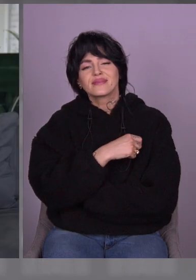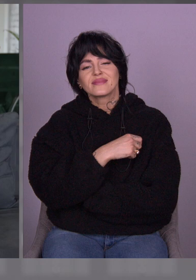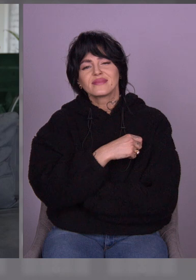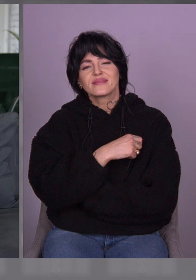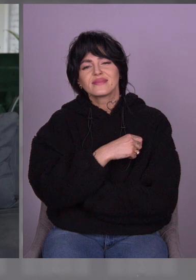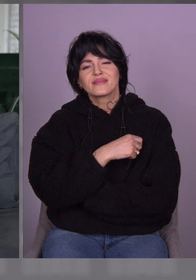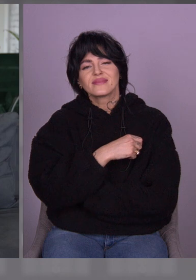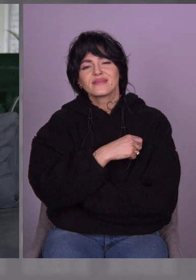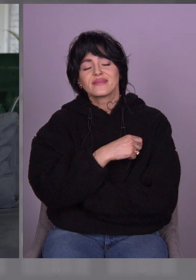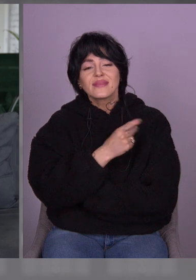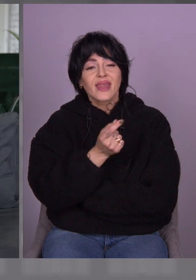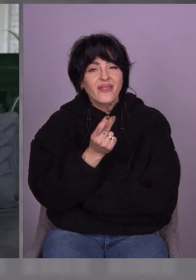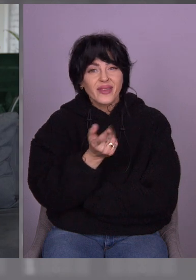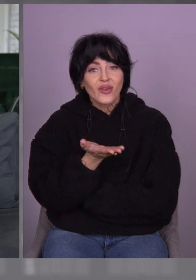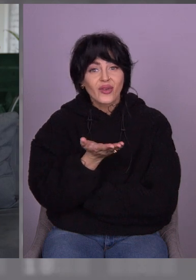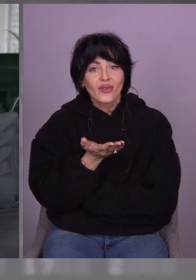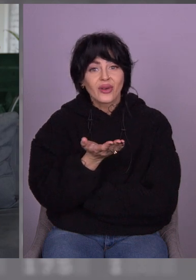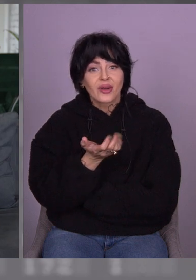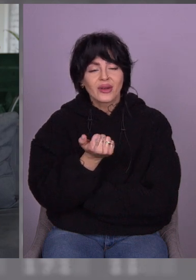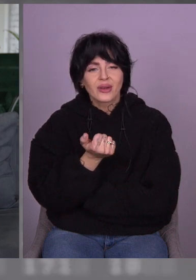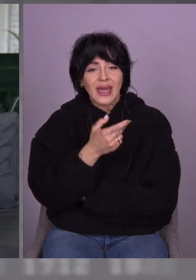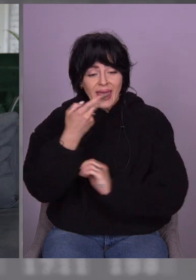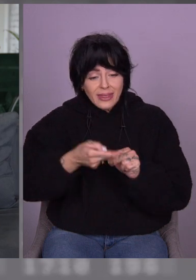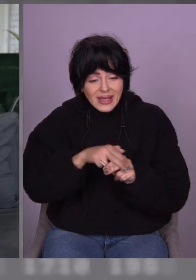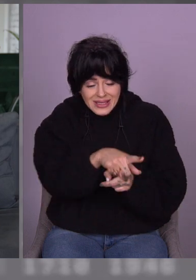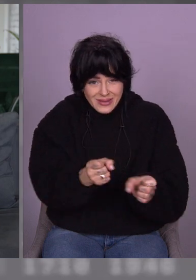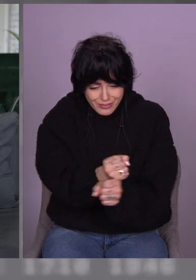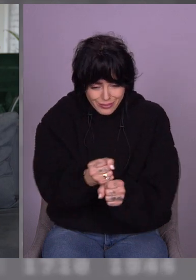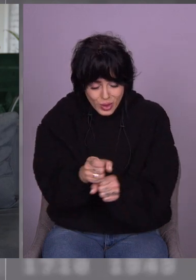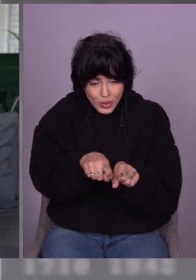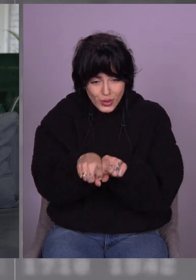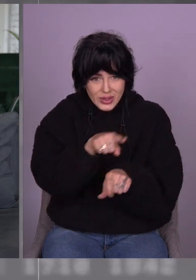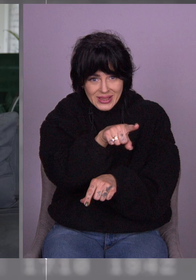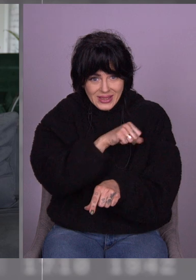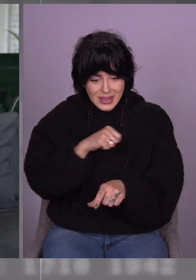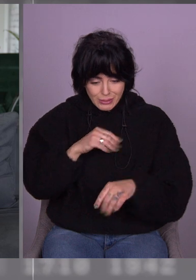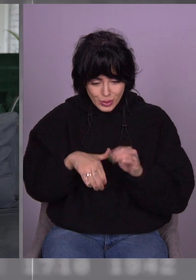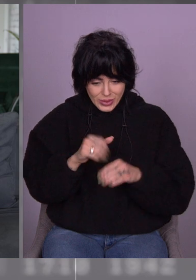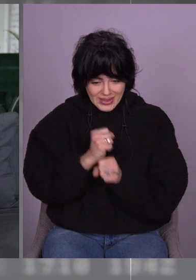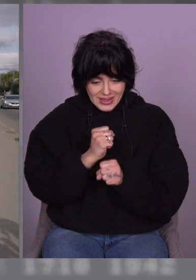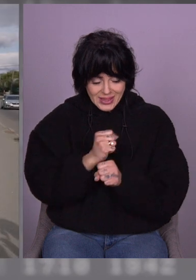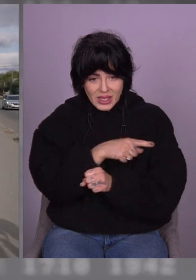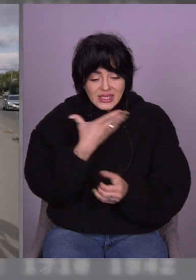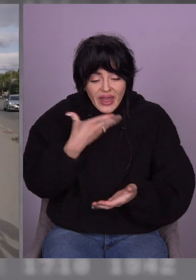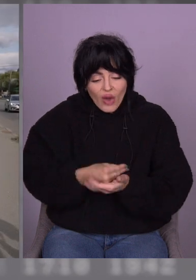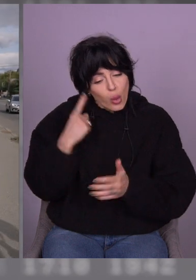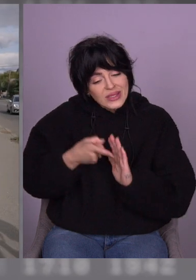О, о, о. Оце людина, яка закривала гірки, чи впізнає, чи скаже, що такий рецепт. Ну, він ж їх пробував.